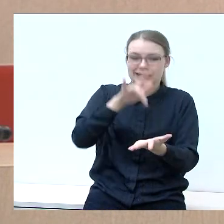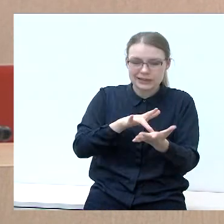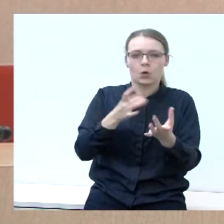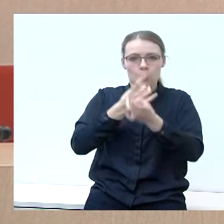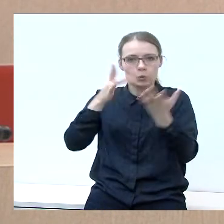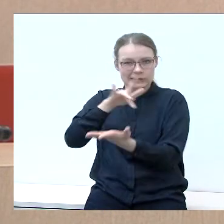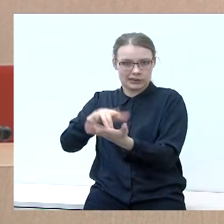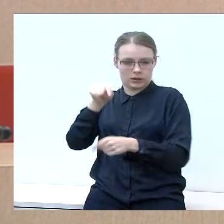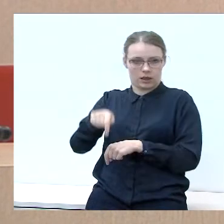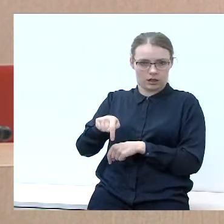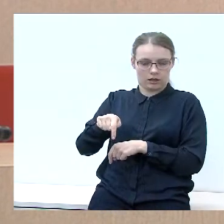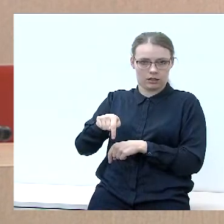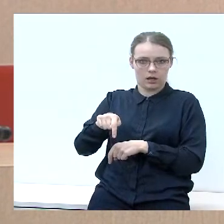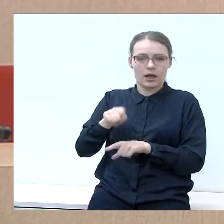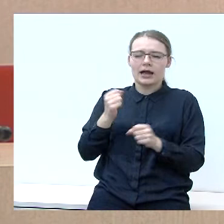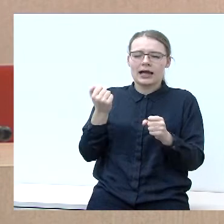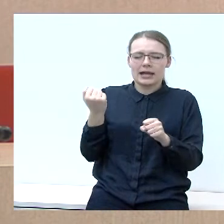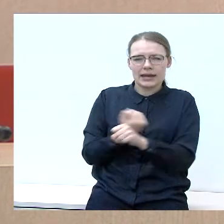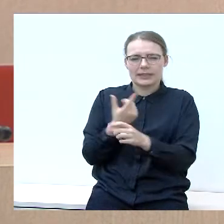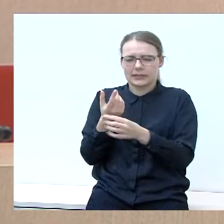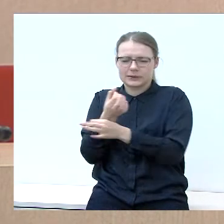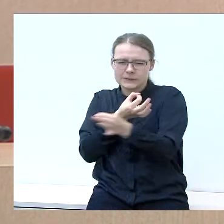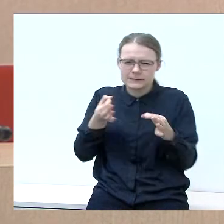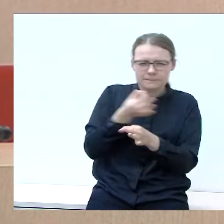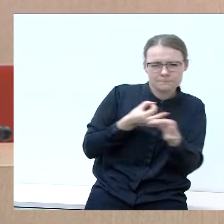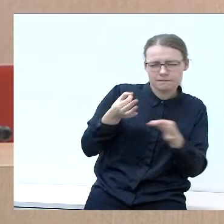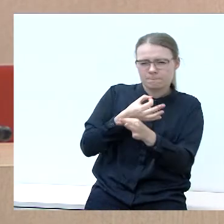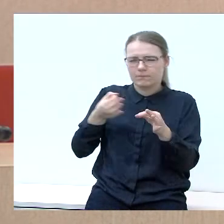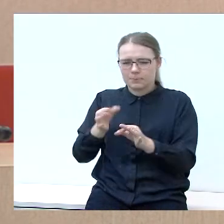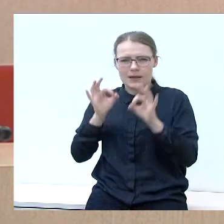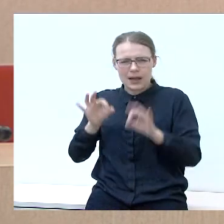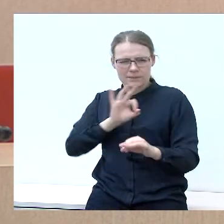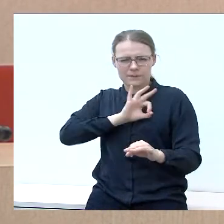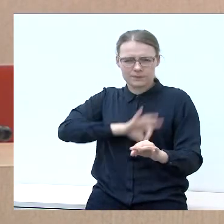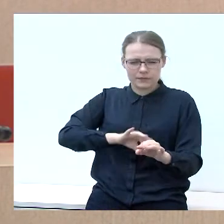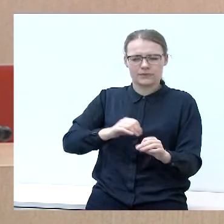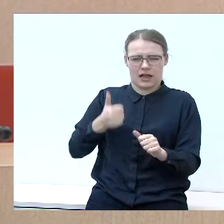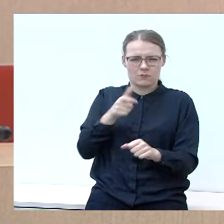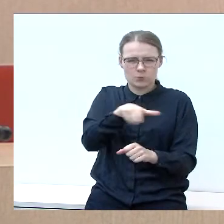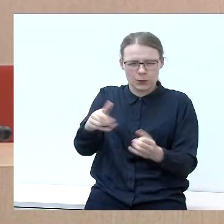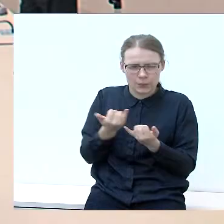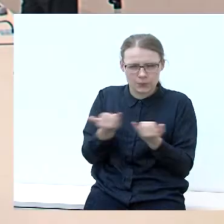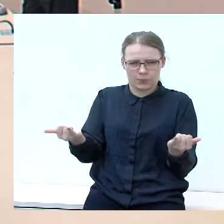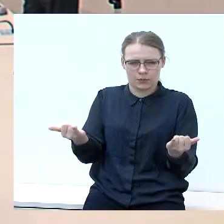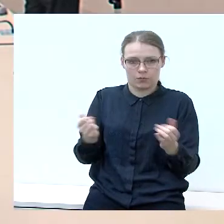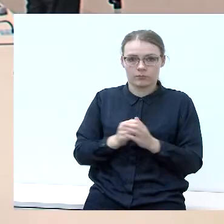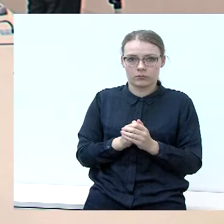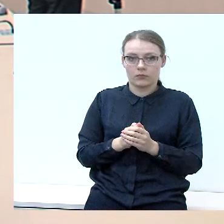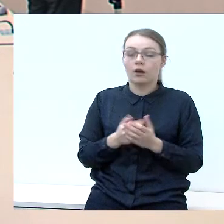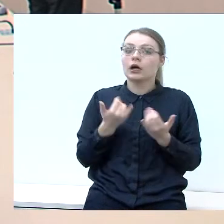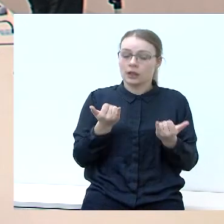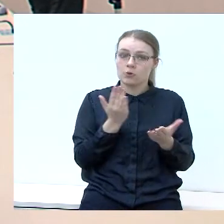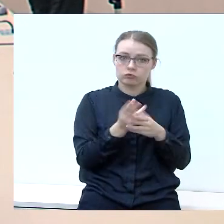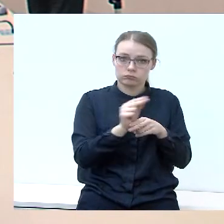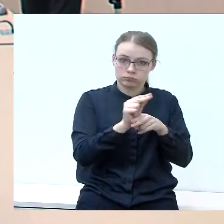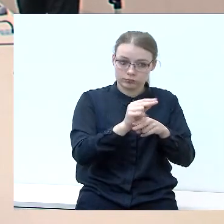Gerai išduskutavę, kuris būtų, koks jis būtų ir kad jis būtų naudingas kalvarijos krašto žmonėms. Bet aš kaip suprantu, dabar jis yra suremontuotas ir jūs jūs jūlo